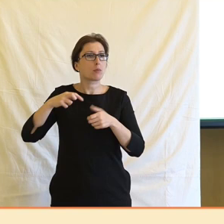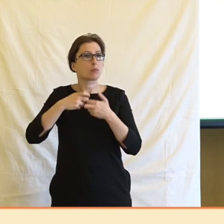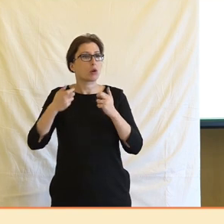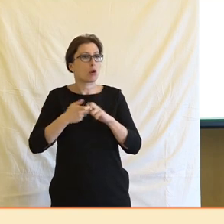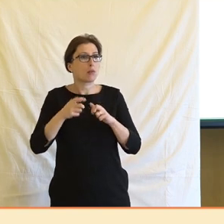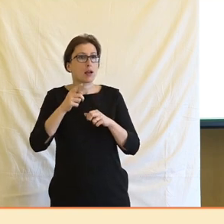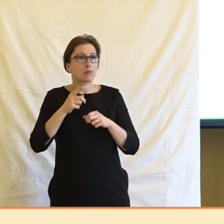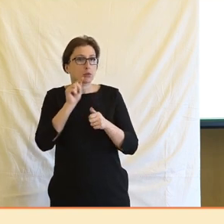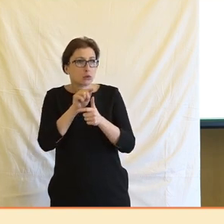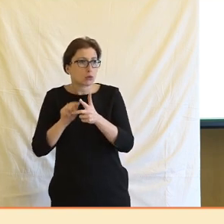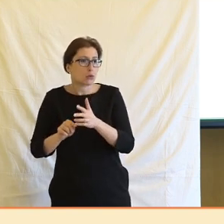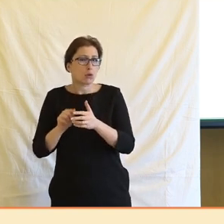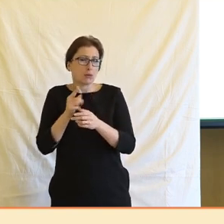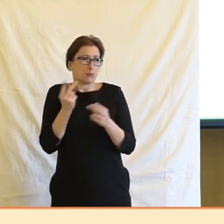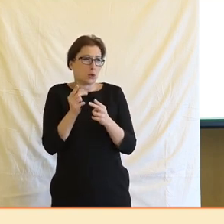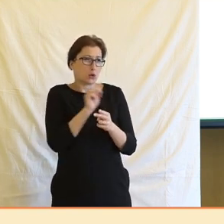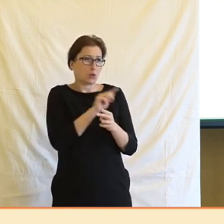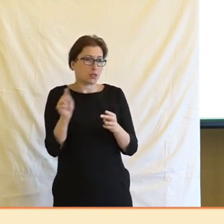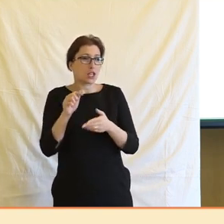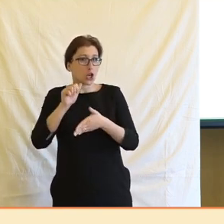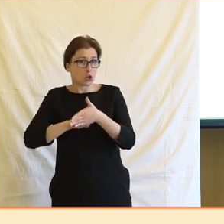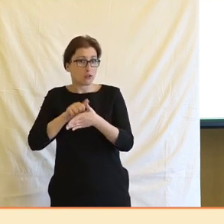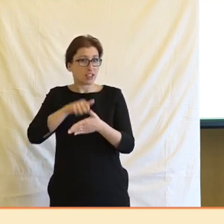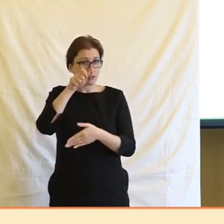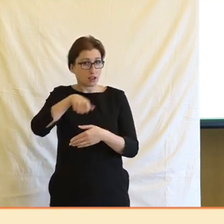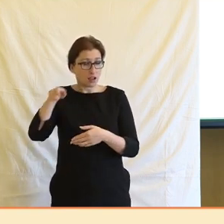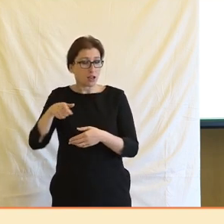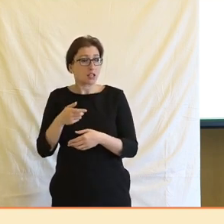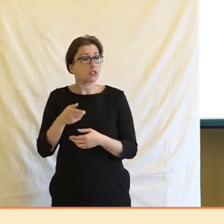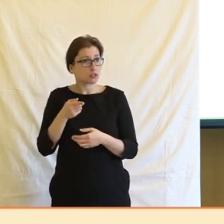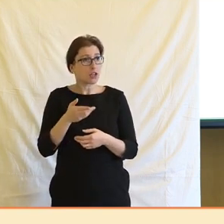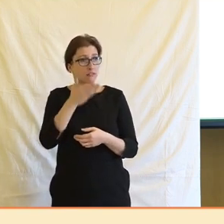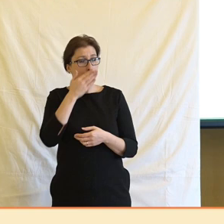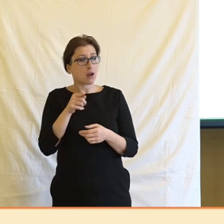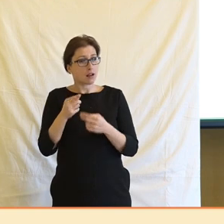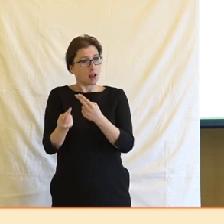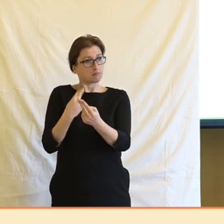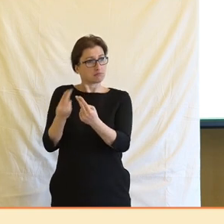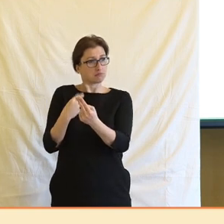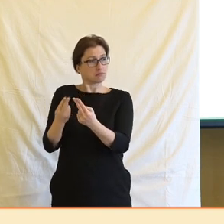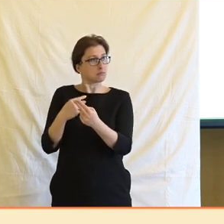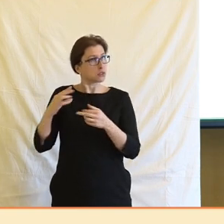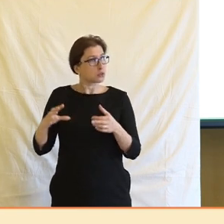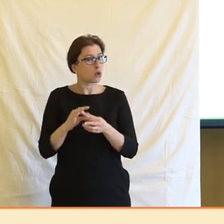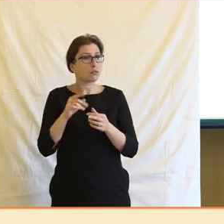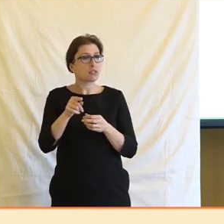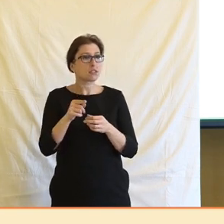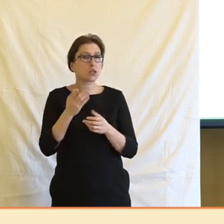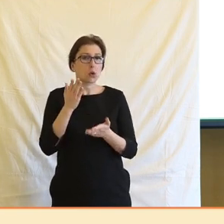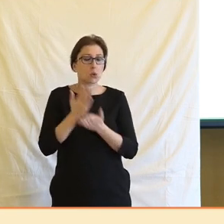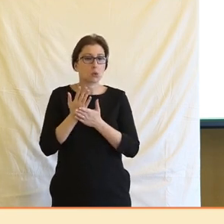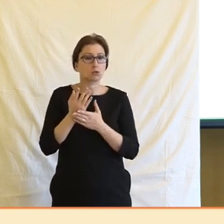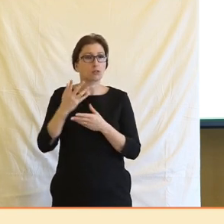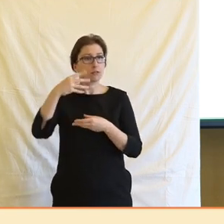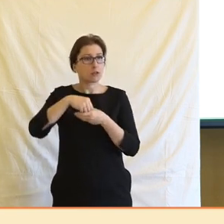a s těmi běžnými návyky. A že vlastně mezi těmi novináři se zdá, že je patrné i z těch odpovědí, že se tam velmi výrazně krystalizují a